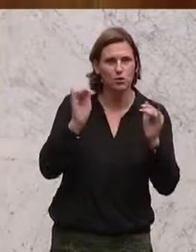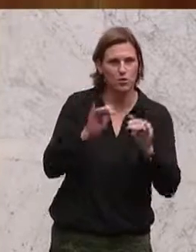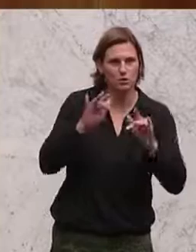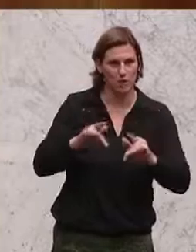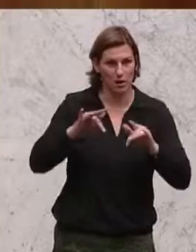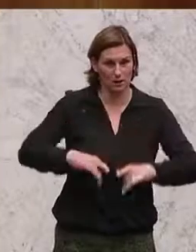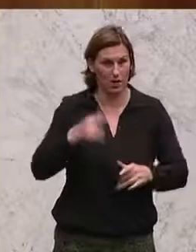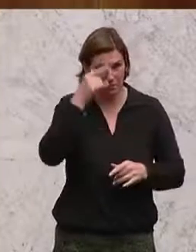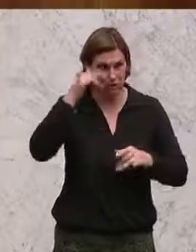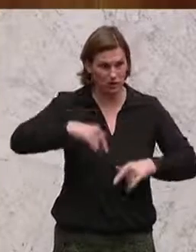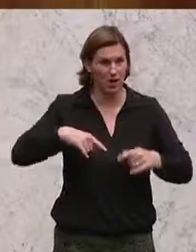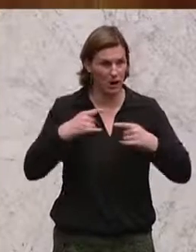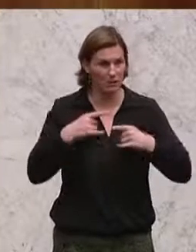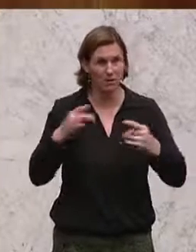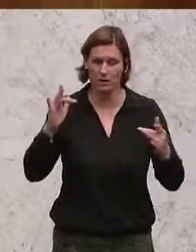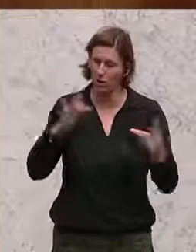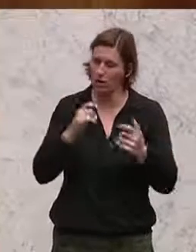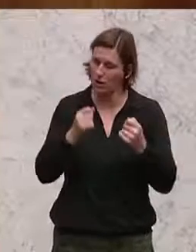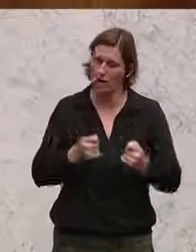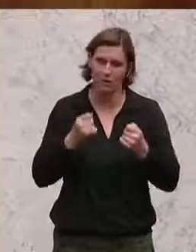hier leben. Und gegen diese Gewalt werde ich auch ganz massiv auftreten.